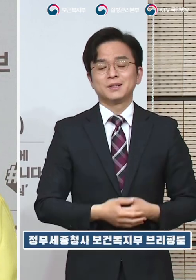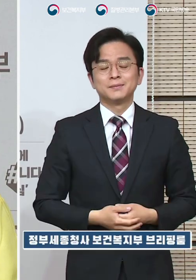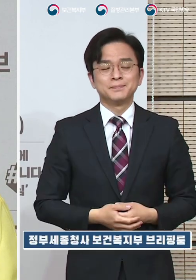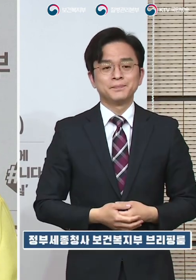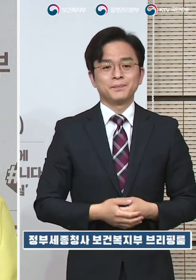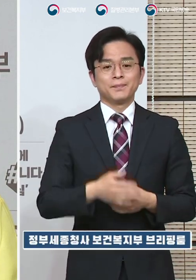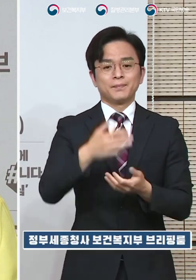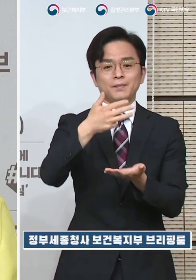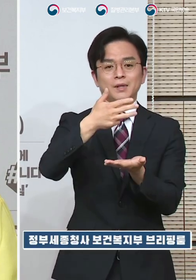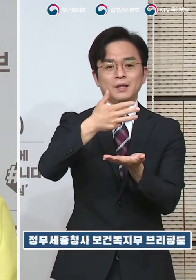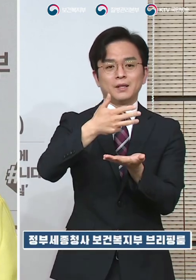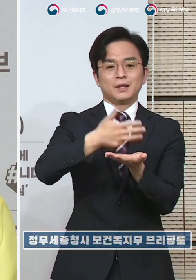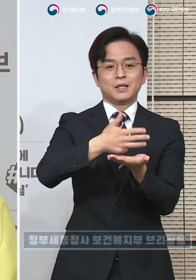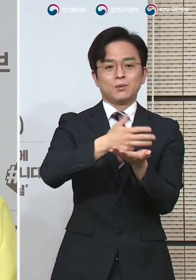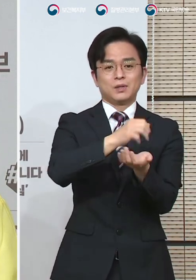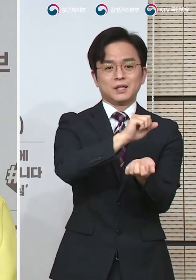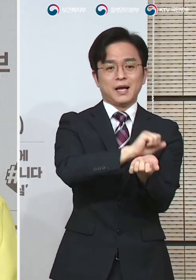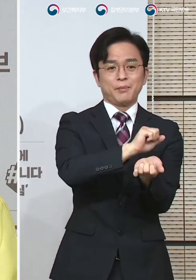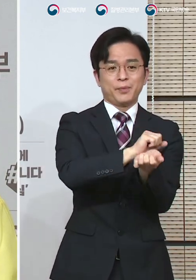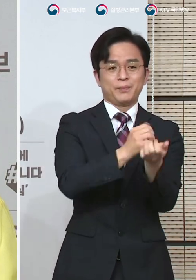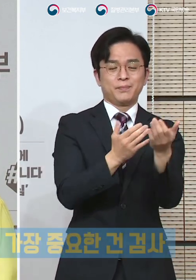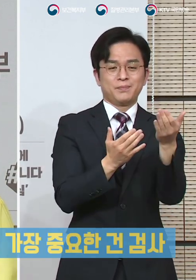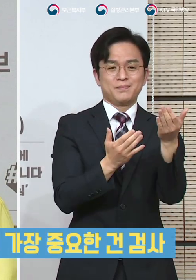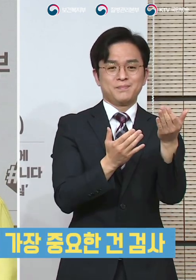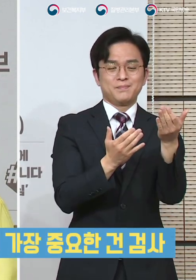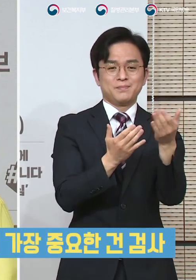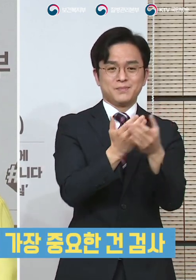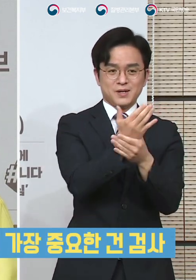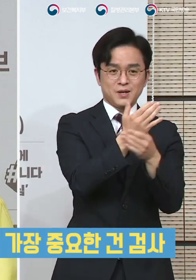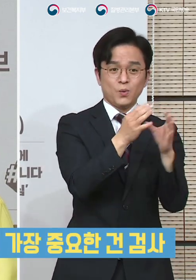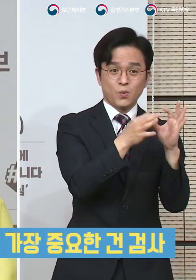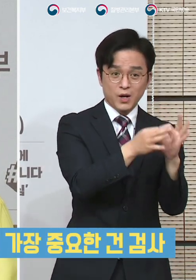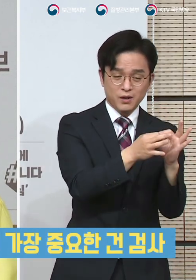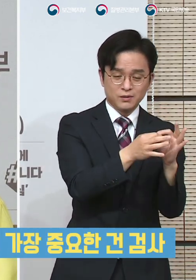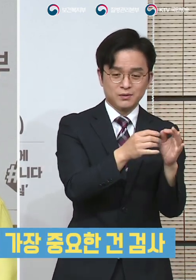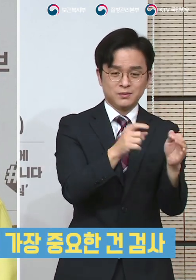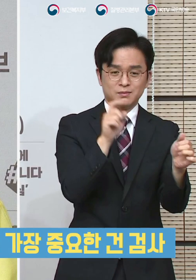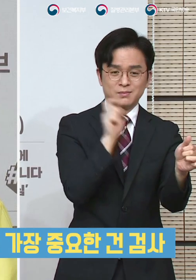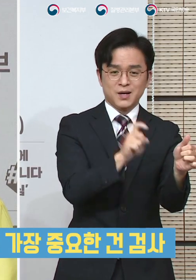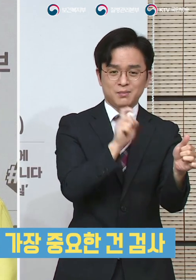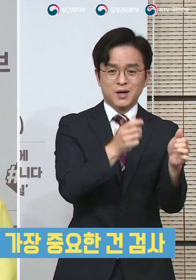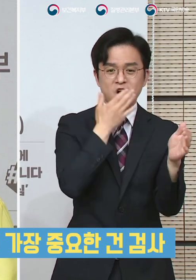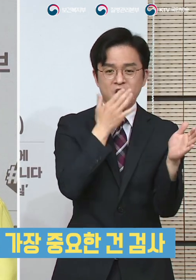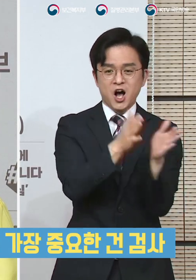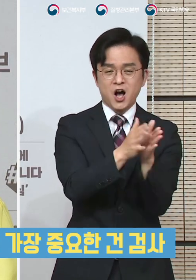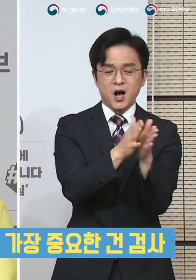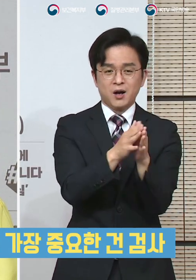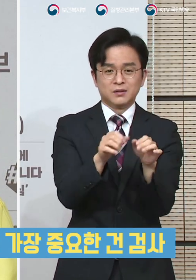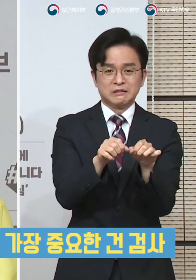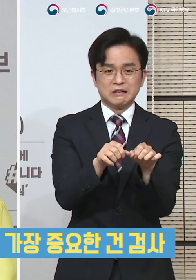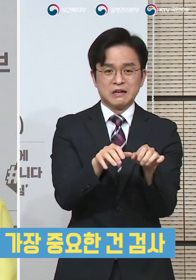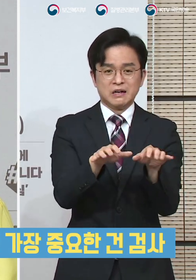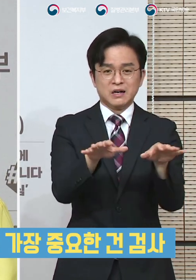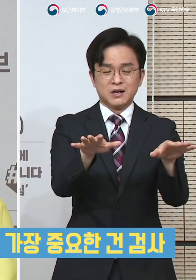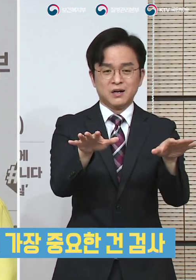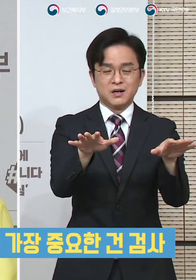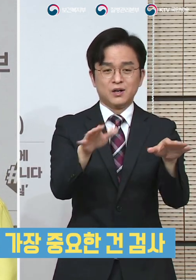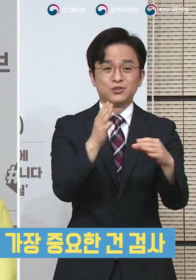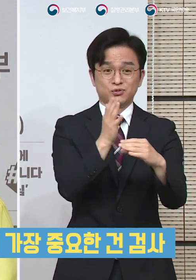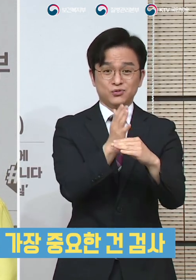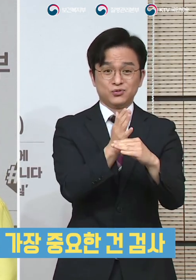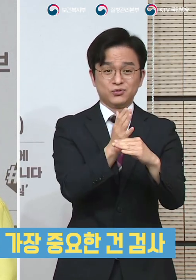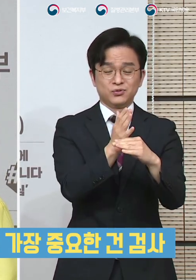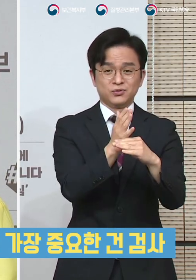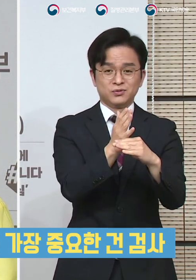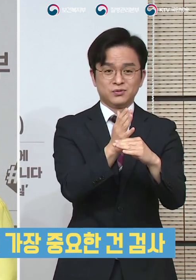이태원 클럽과 관련되는 집단 발생이 더 이상 더